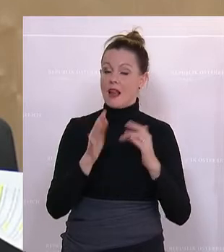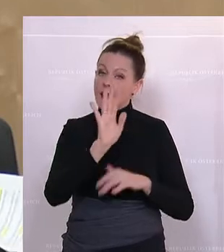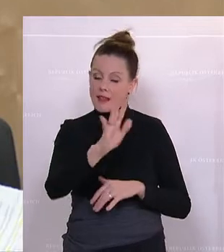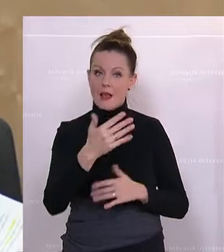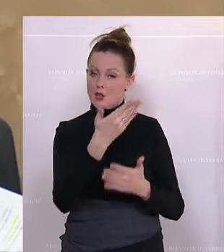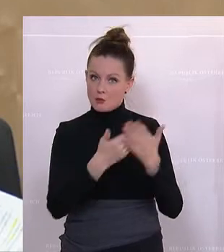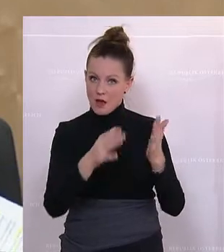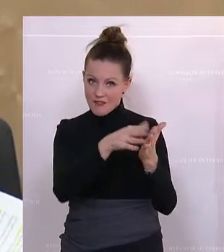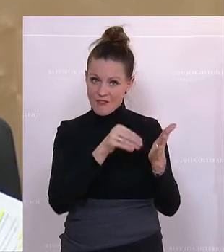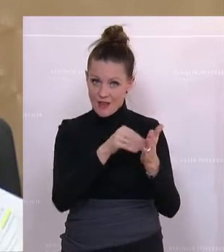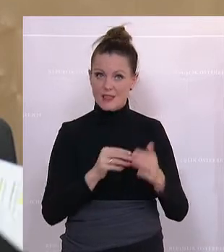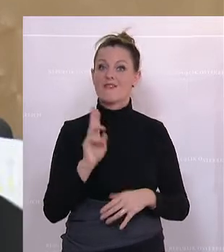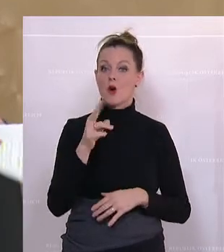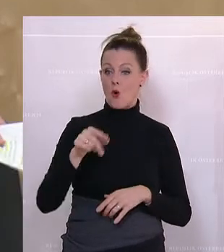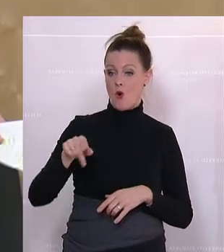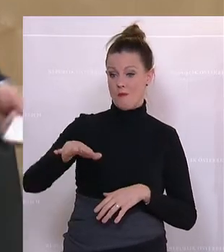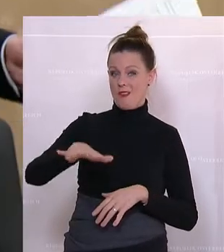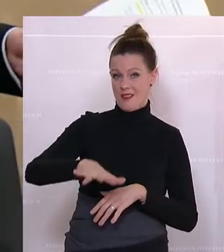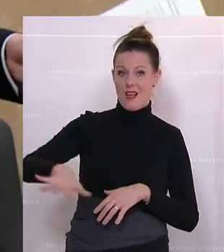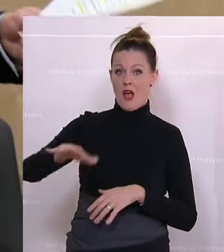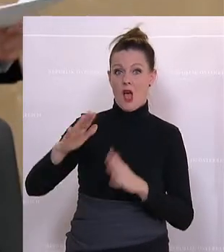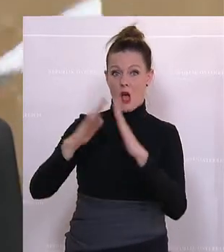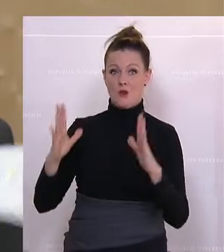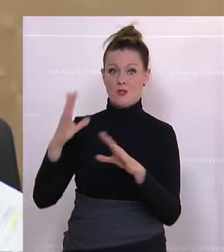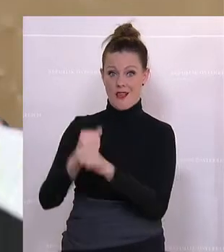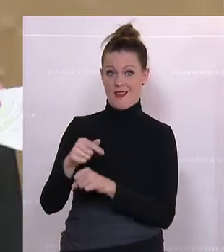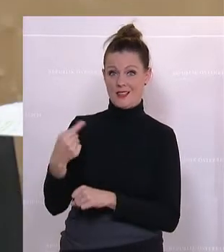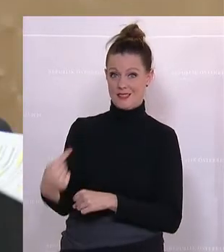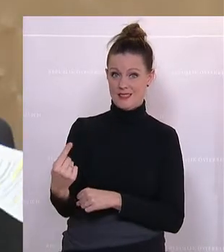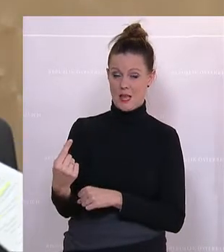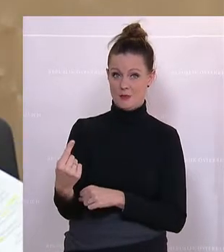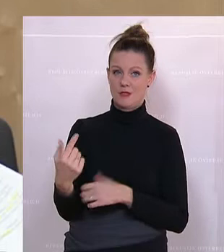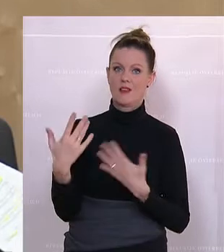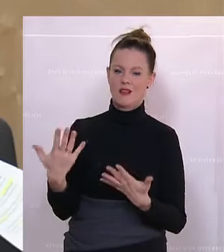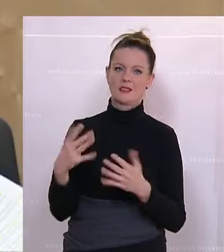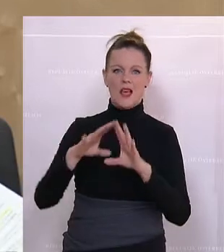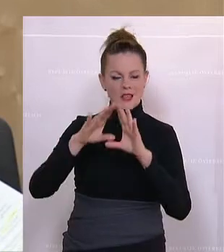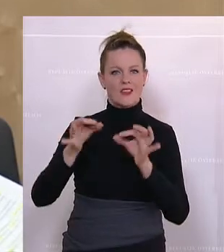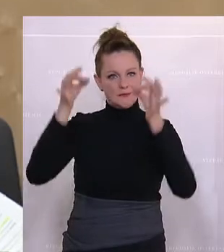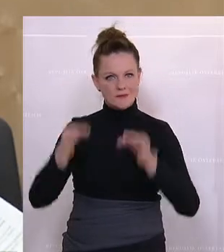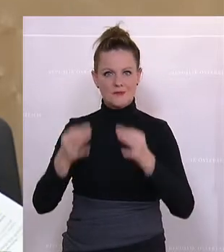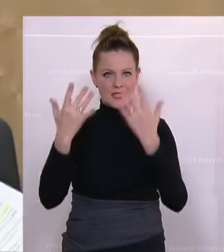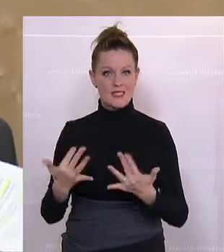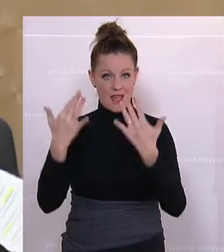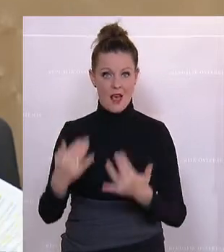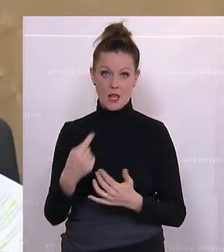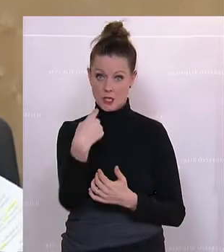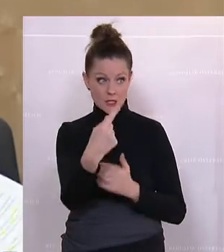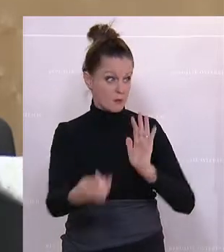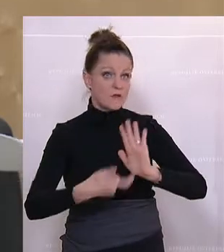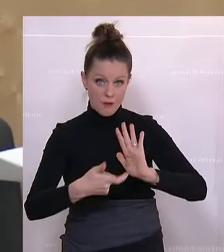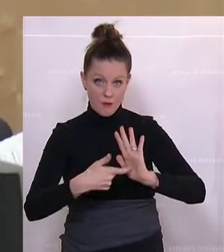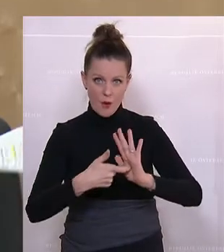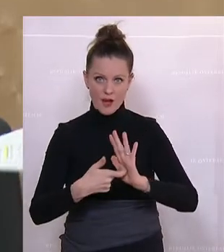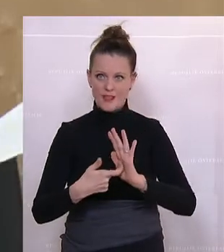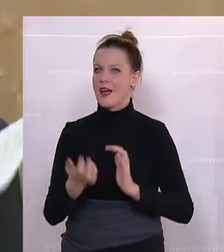zu bedienen, weil nämlich die unteren Haushalte wesentlich geringere, in absoluten Zahlen, die haben Sie ja eingefordert, wesentlich